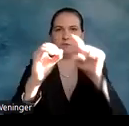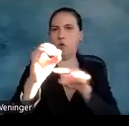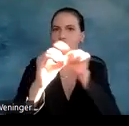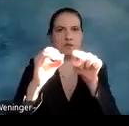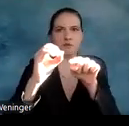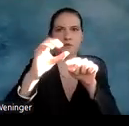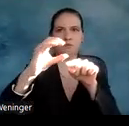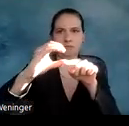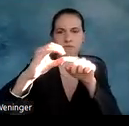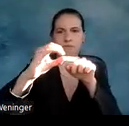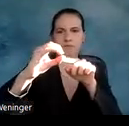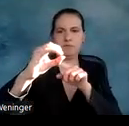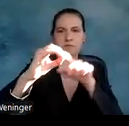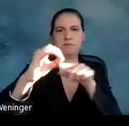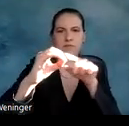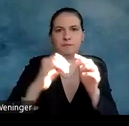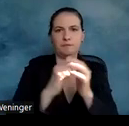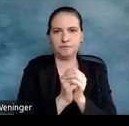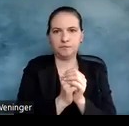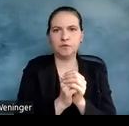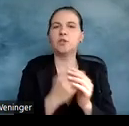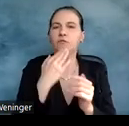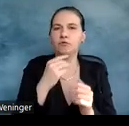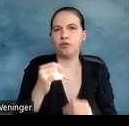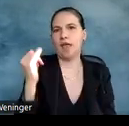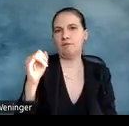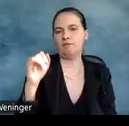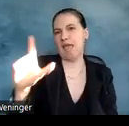Schaft sich abgebildet sind. Dann ist eine Differenzierung zum L schon mal möglich.